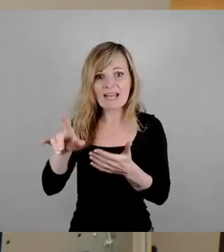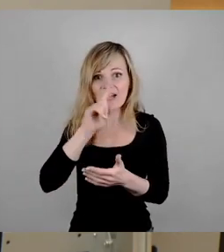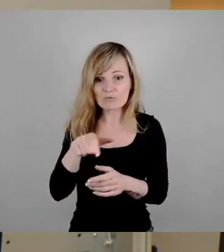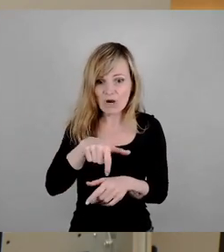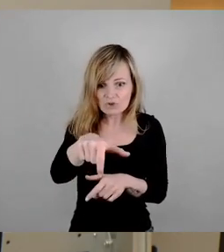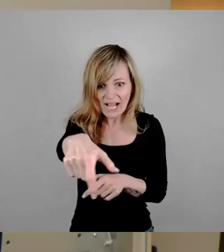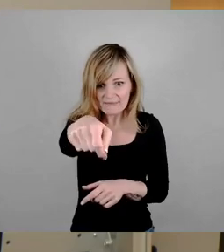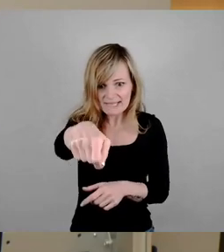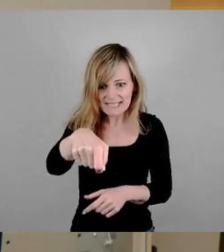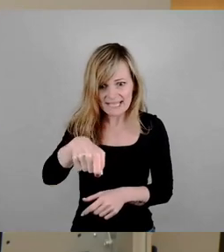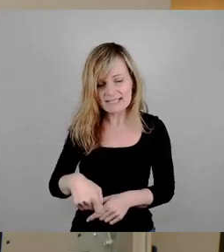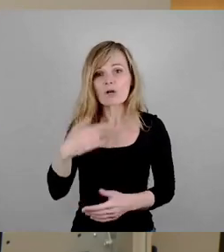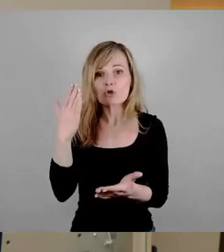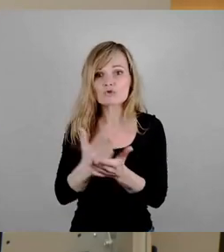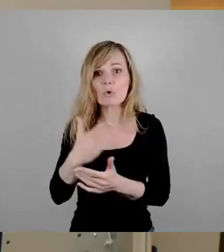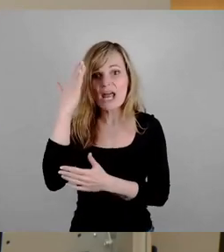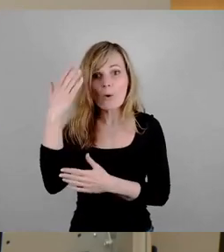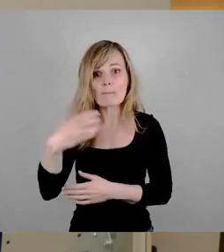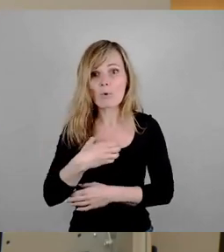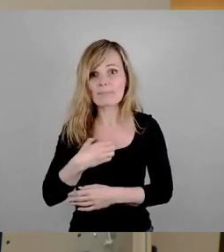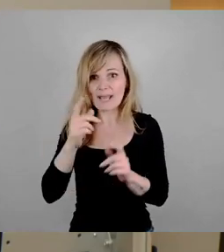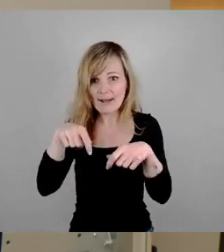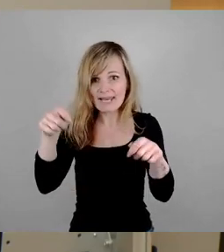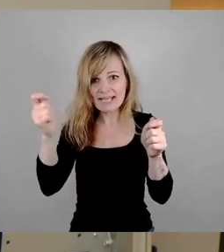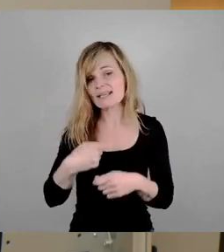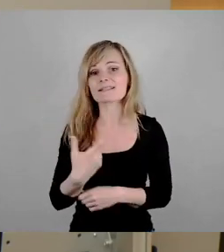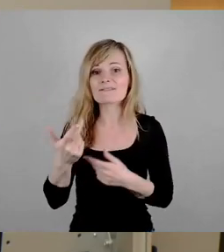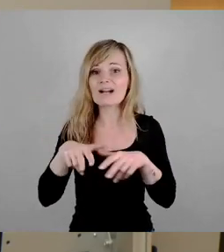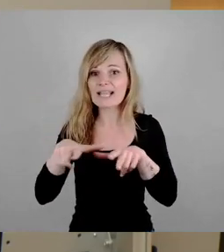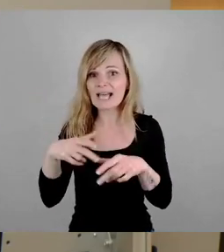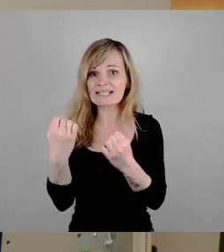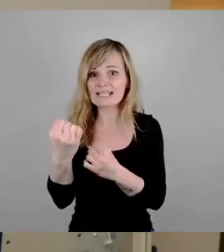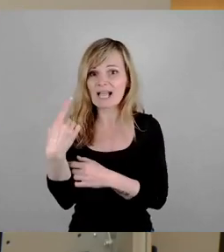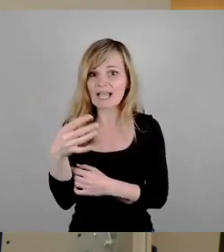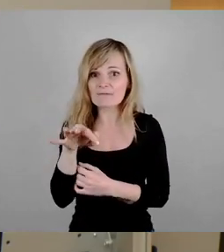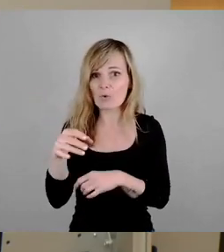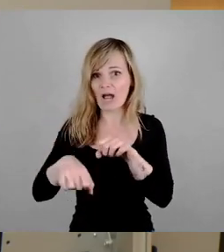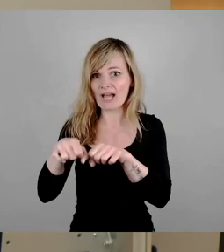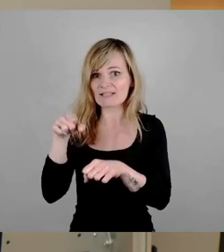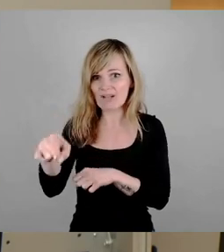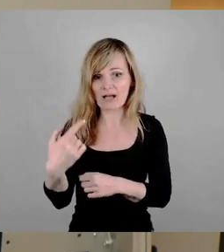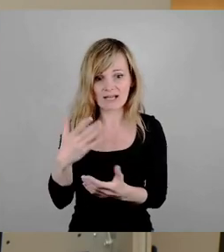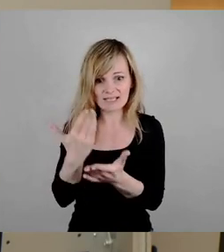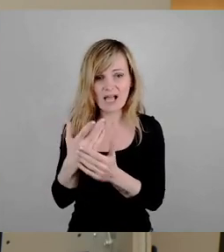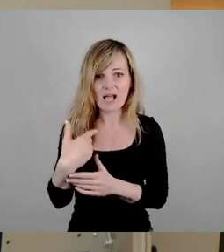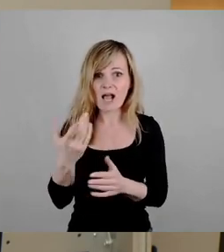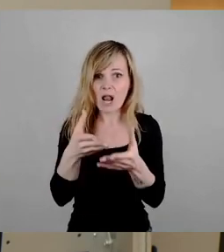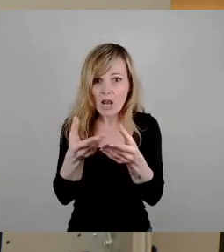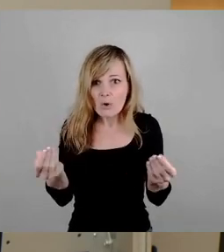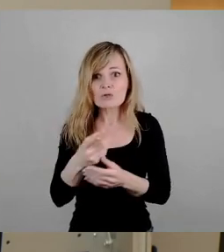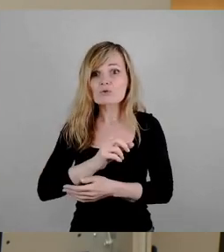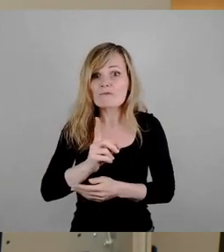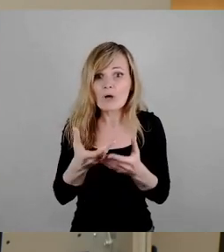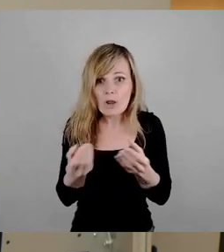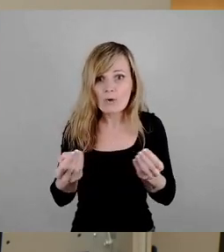ziehen und schon ist das Hauptproblem der Radverkehrssicherheit, lieber Kollege Kuhnert, auf dem blauen Wunder gelöst. Sofort ist es